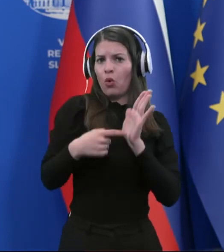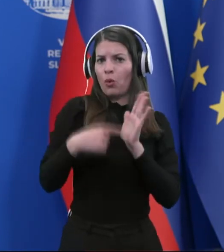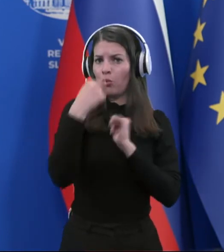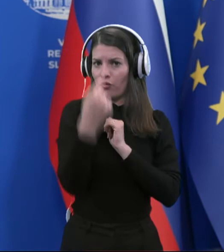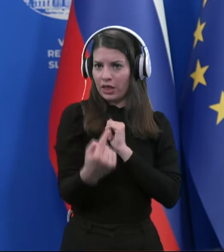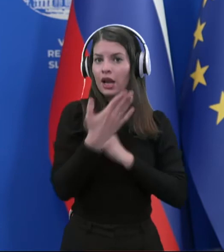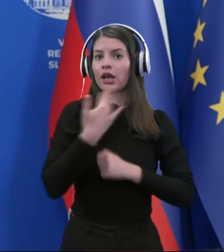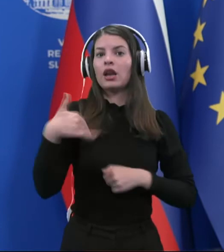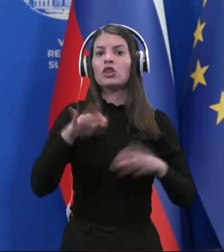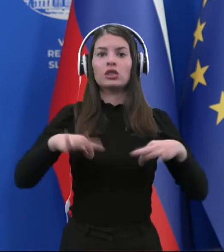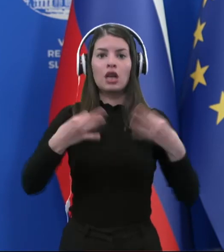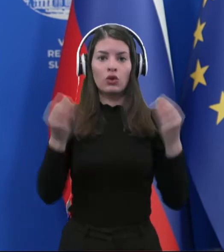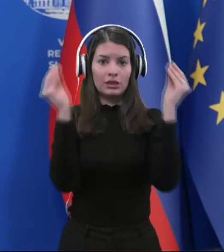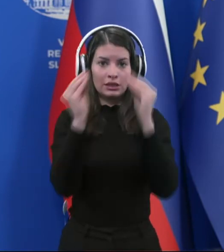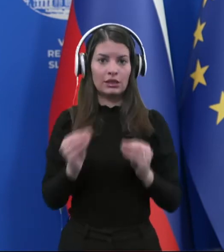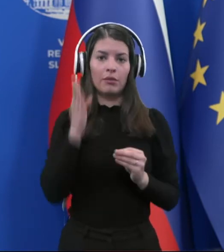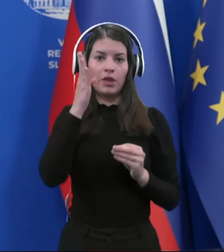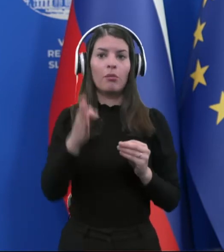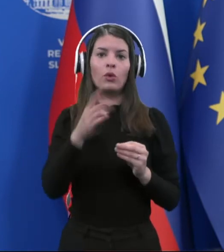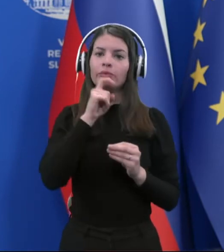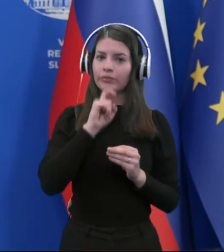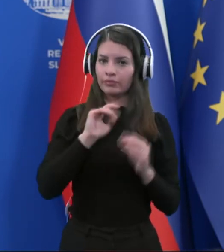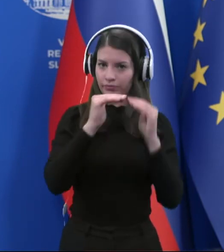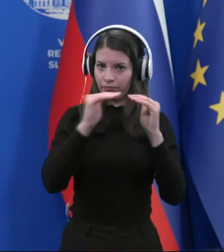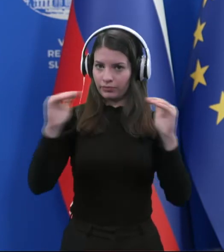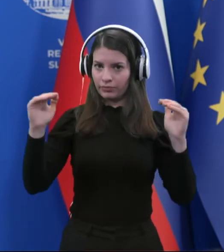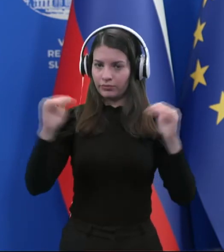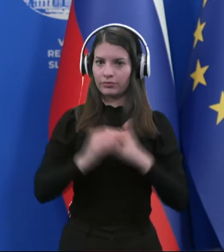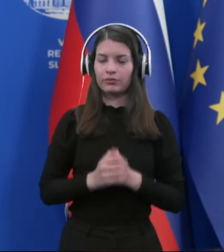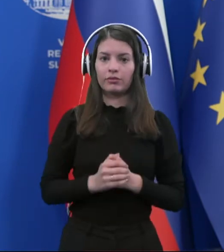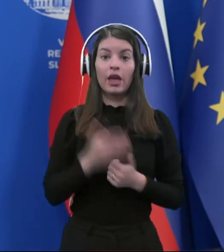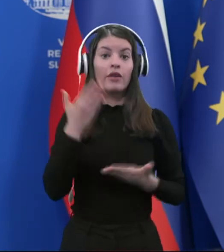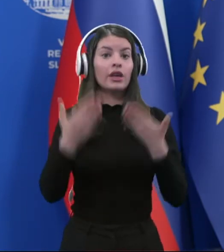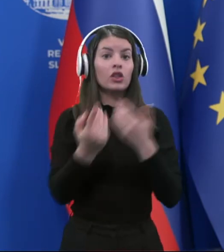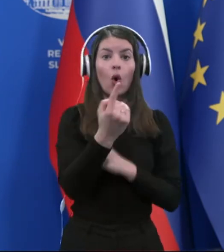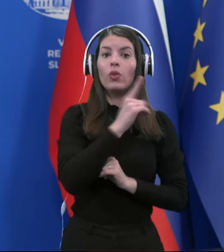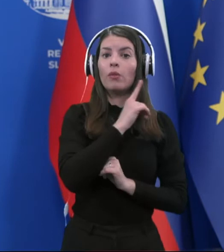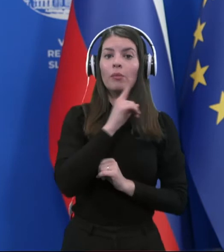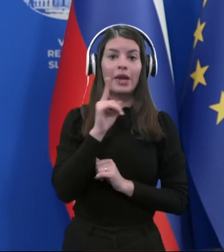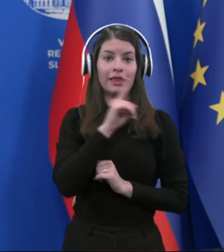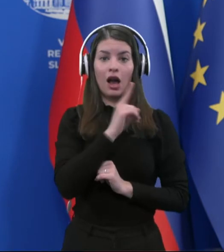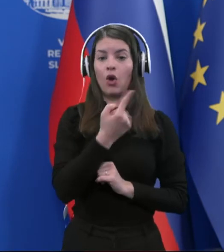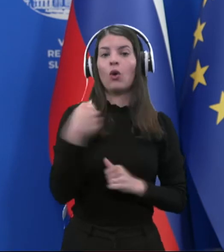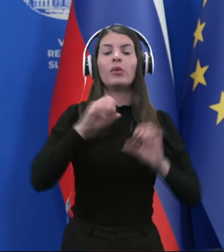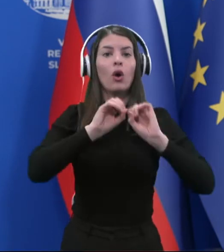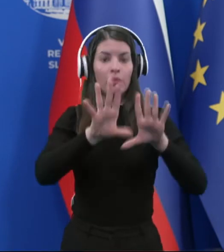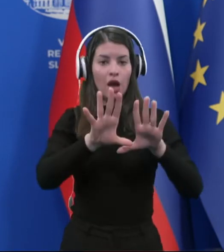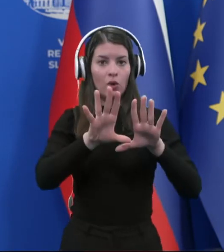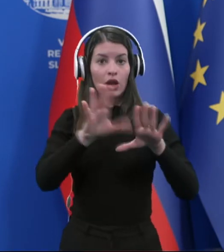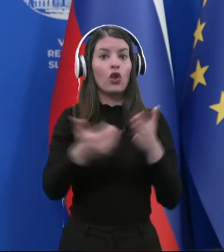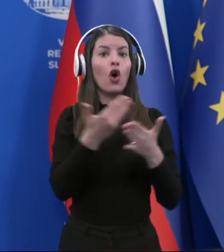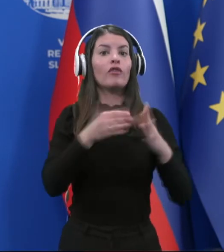naš zdravstveni sistem vzdržen. Verjetno se te odpetka, ko so bili objavljeni